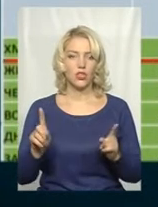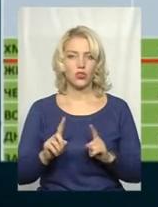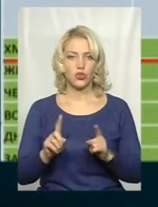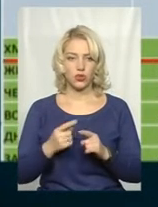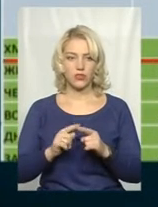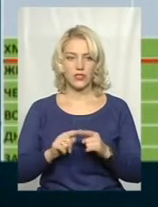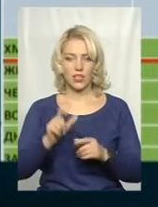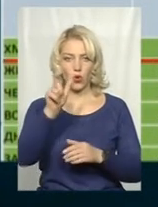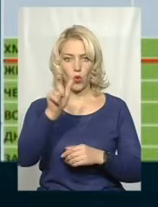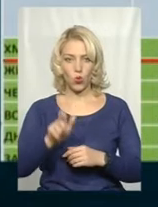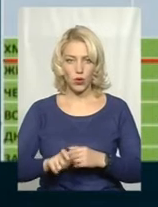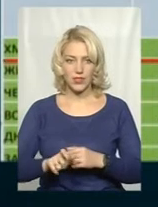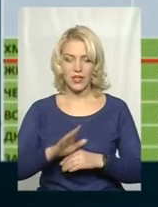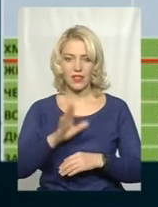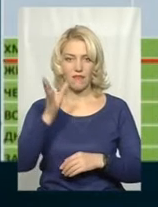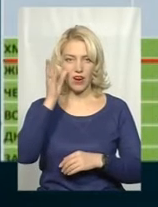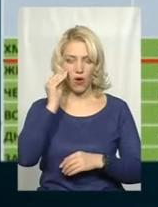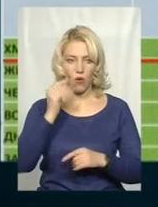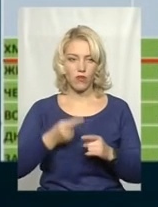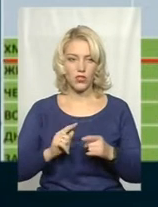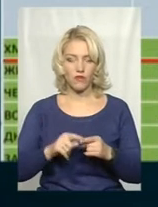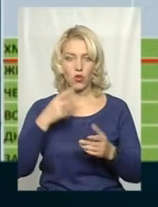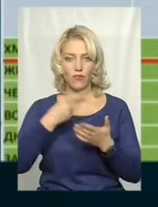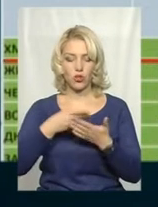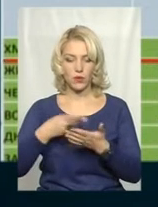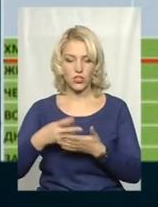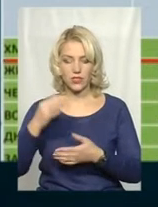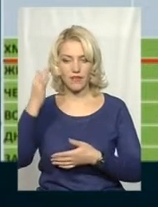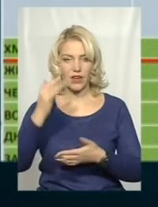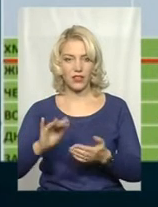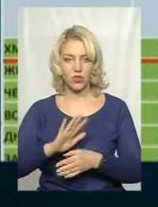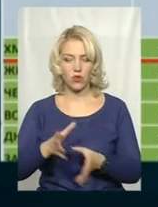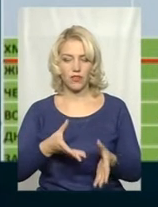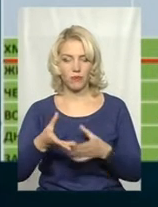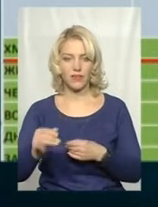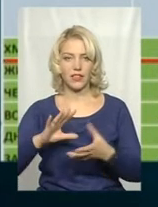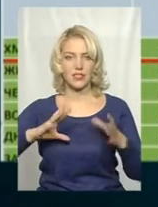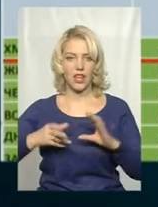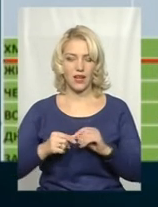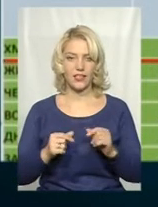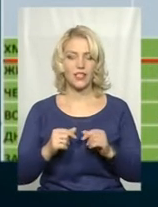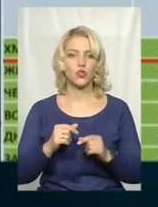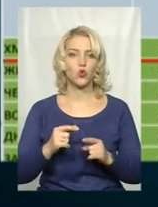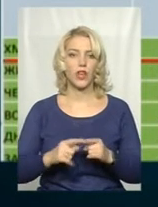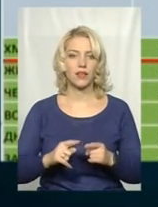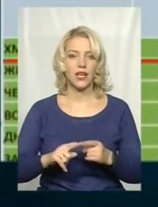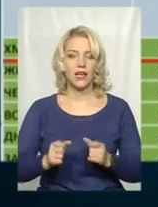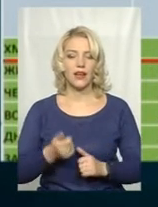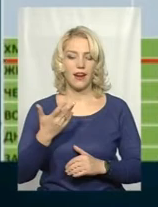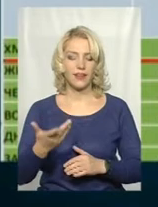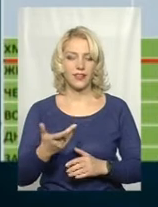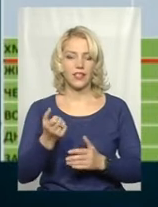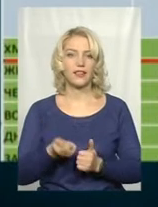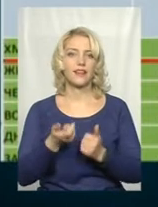от в цій колонці не враховується, воно відображається в рейтингу, але не впливає на загальний результат, рейтинг кількості